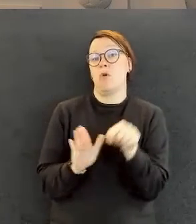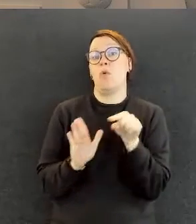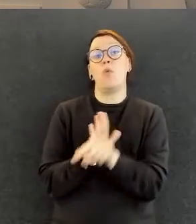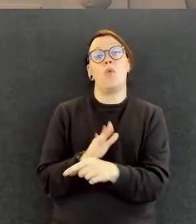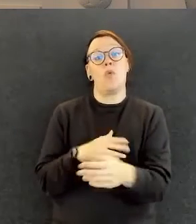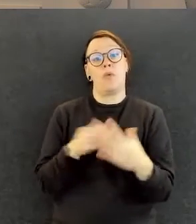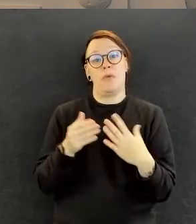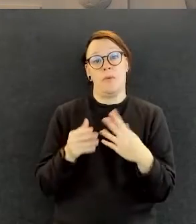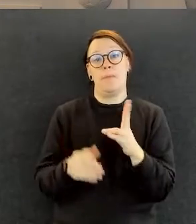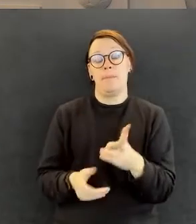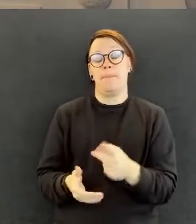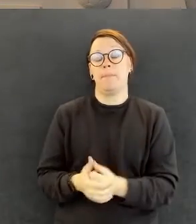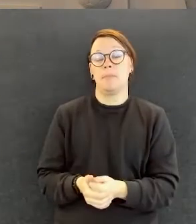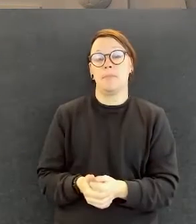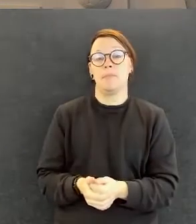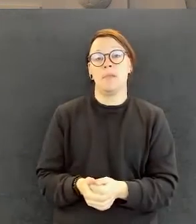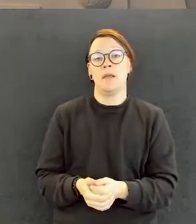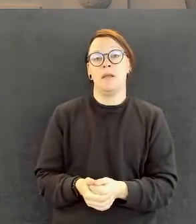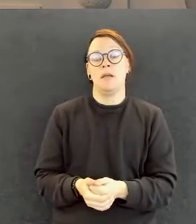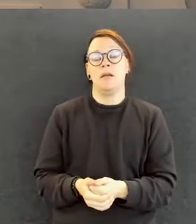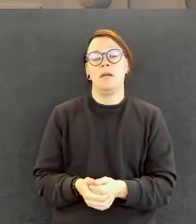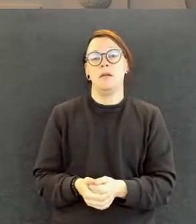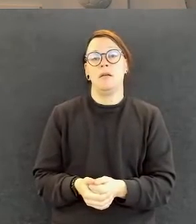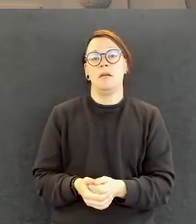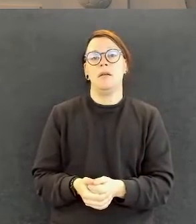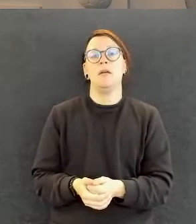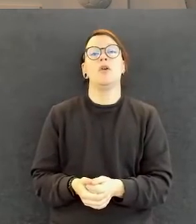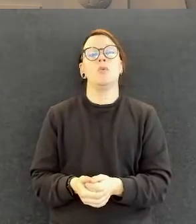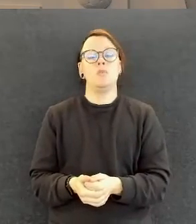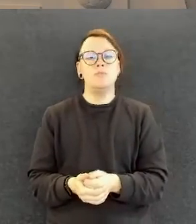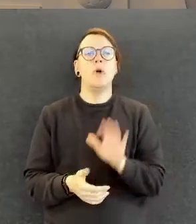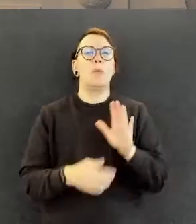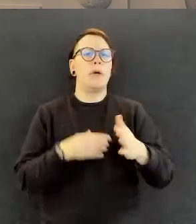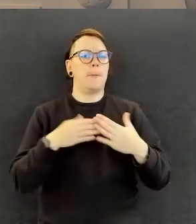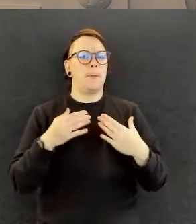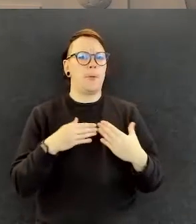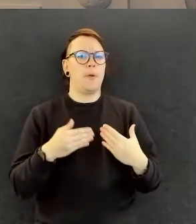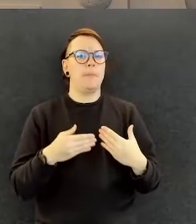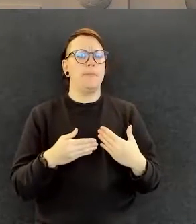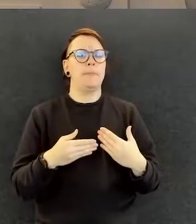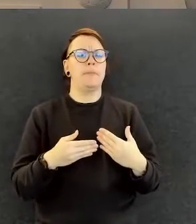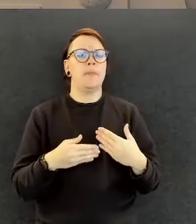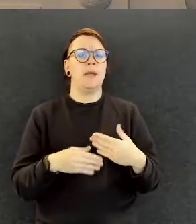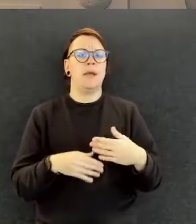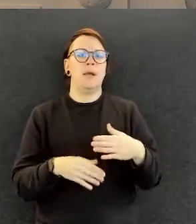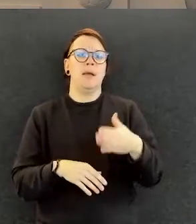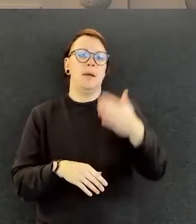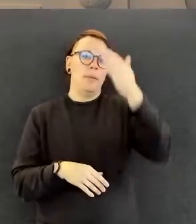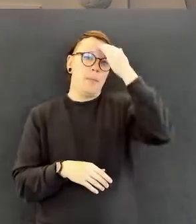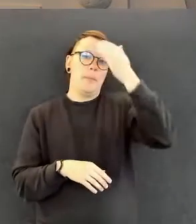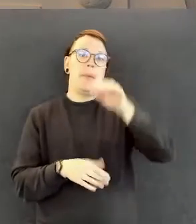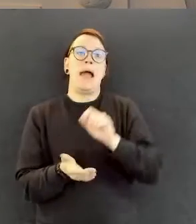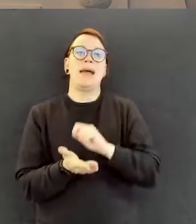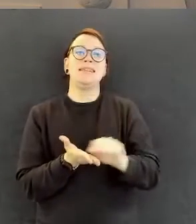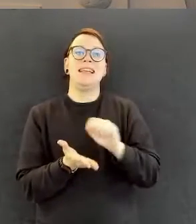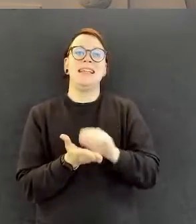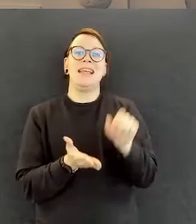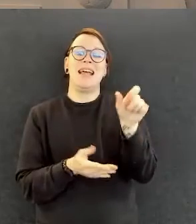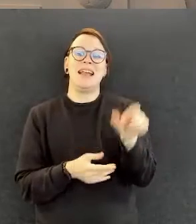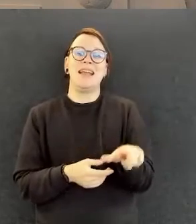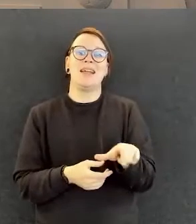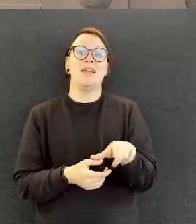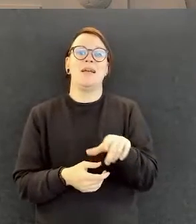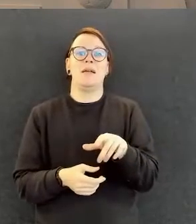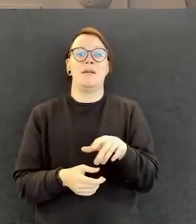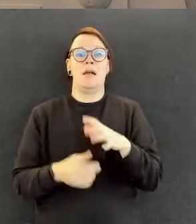Aivan näin. Hei, tota, miten sitten sä toimit pääsihteerinä Paralympiakomiteassa, sä tapaat varmaan paljon näitä muidenkin